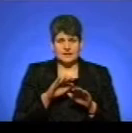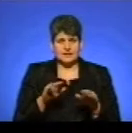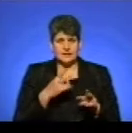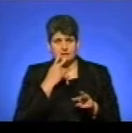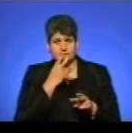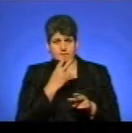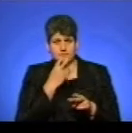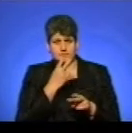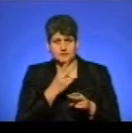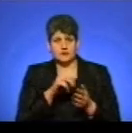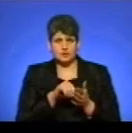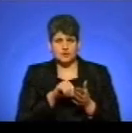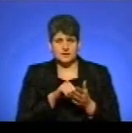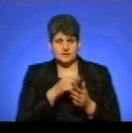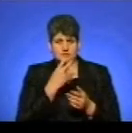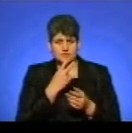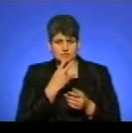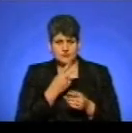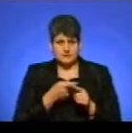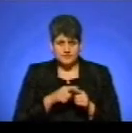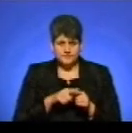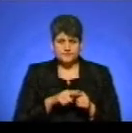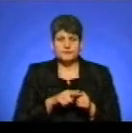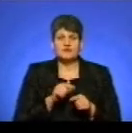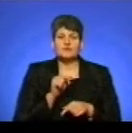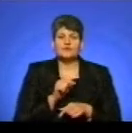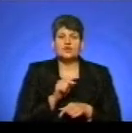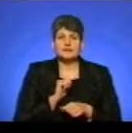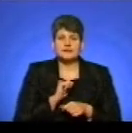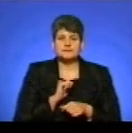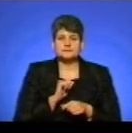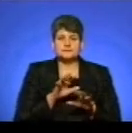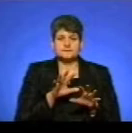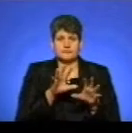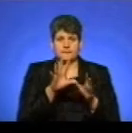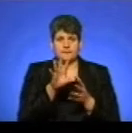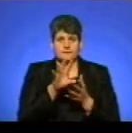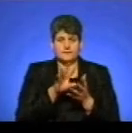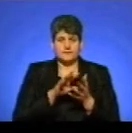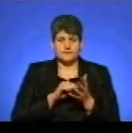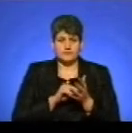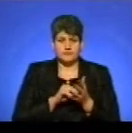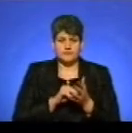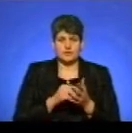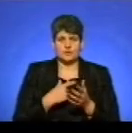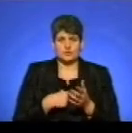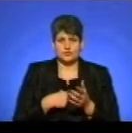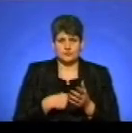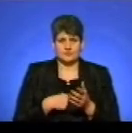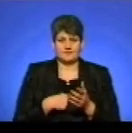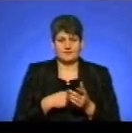учасниками, безпосередньо, чи жертвами насильства, вони перебирають на себе паттерн або агресора, або жертва.